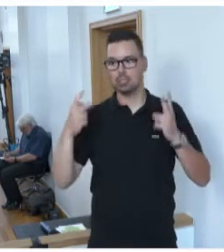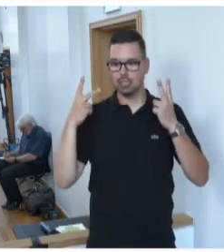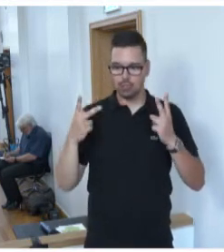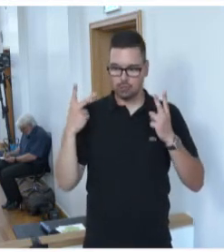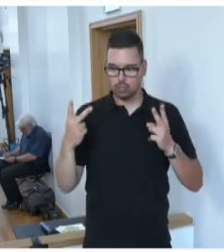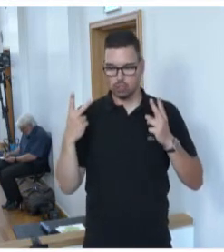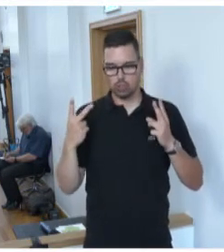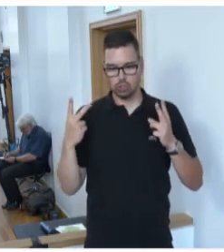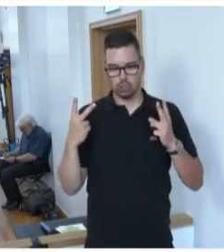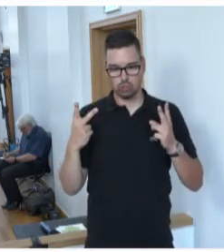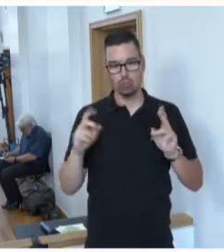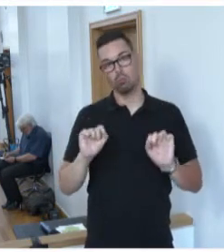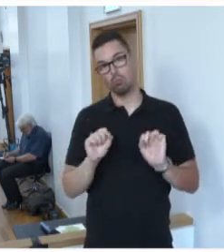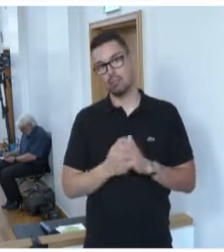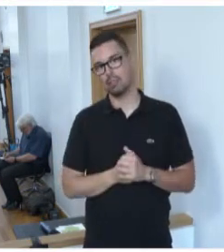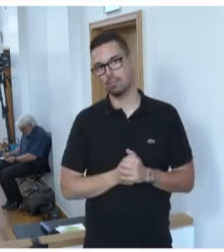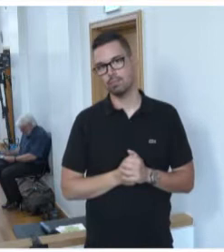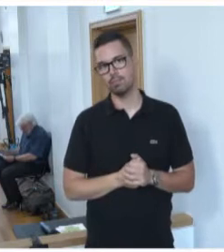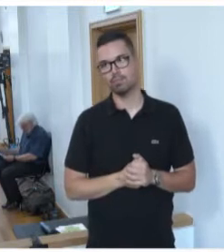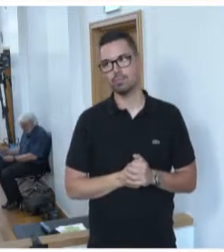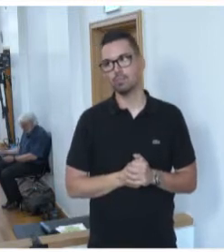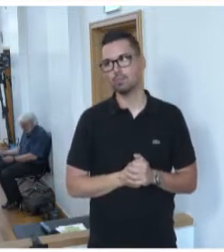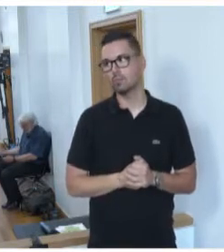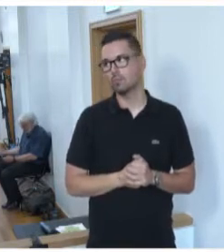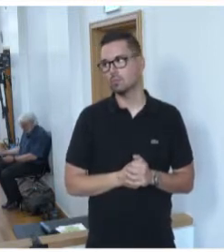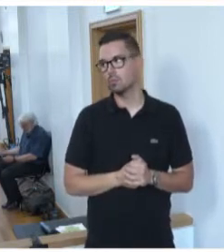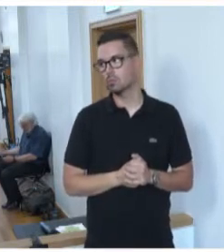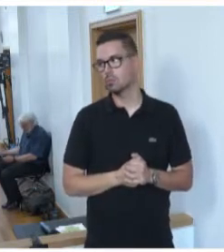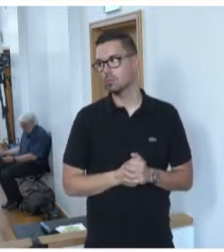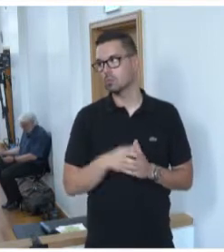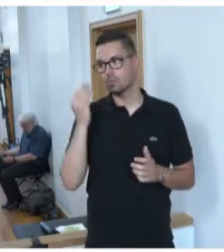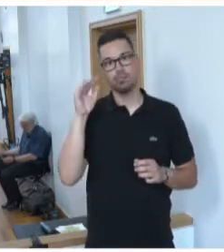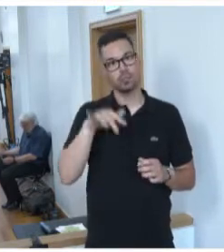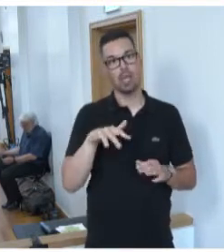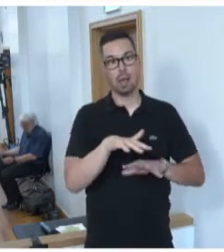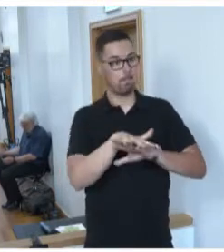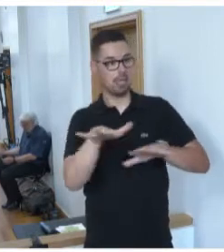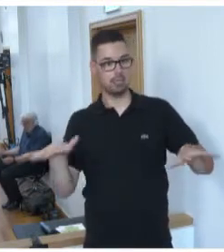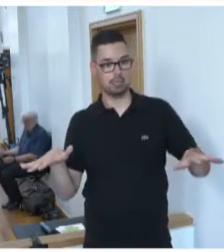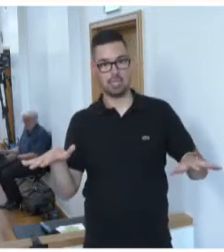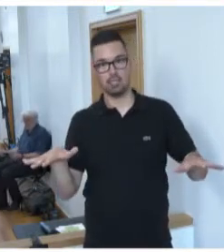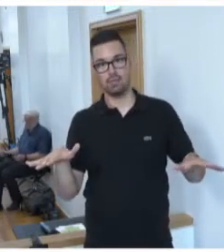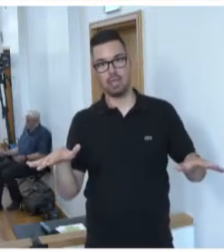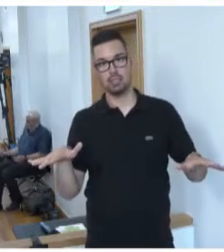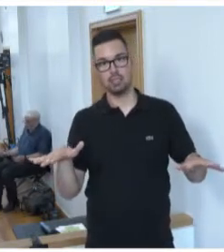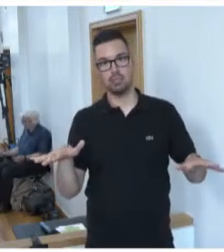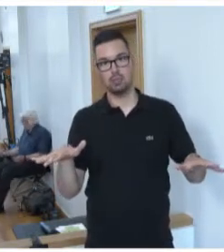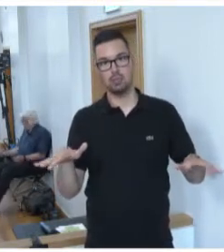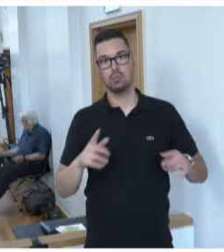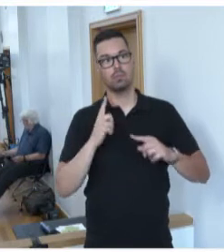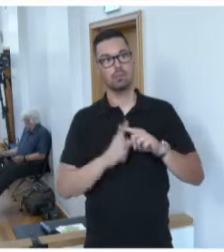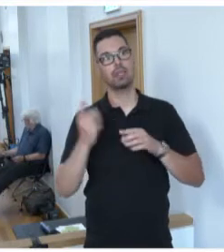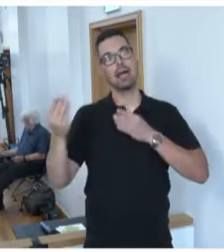dies an dieser Stelle noch mal festzuhalten. Es gibt bereits ein breites Netzwerk und der